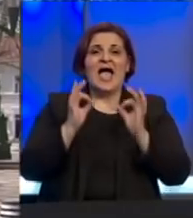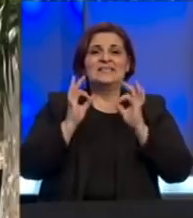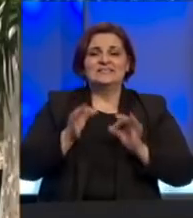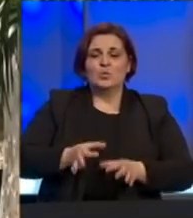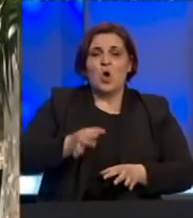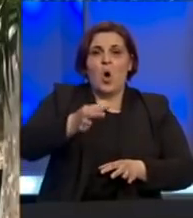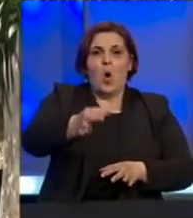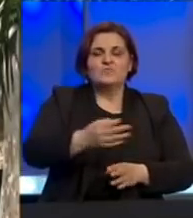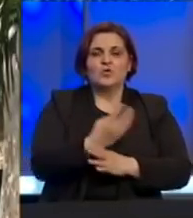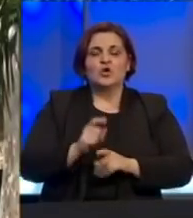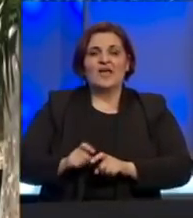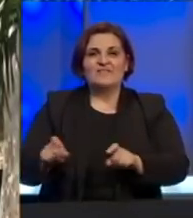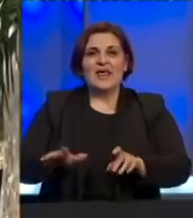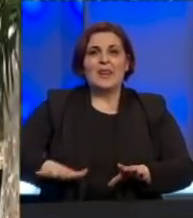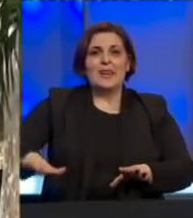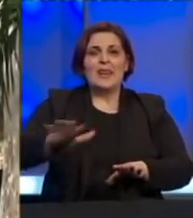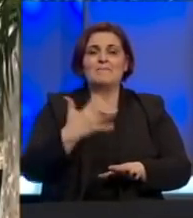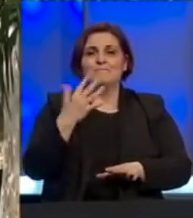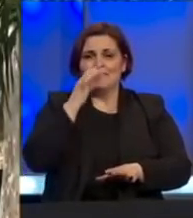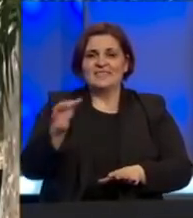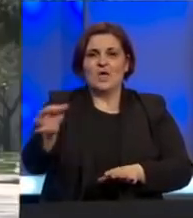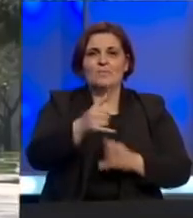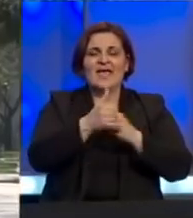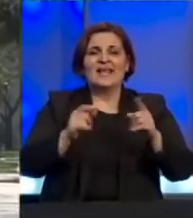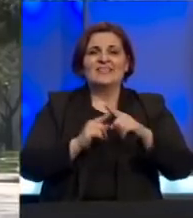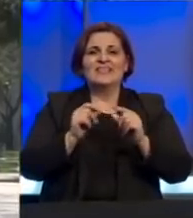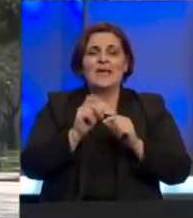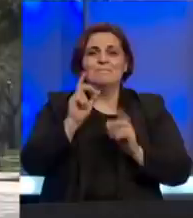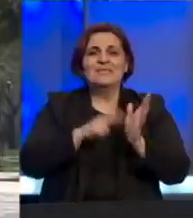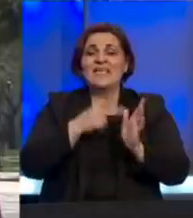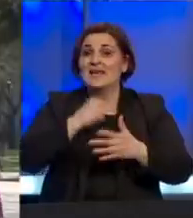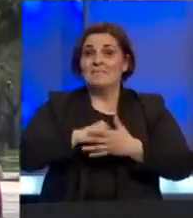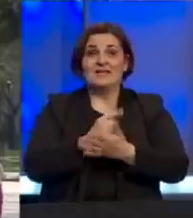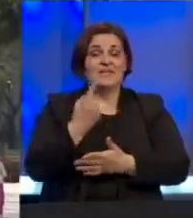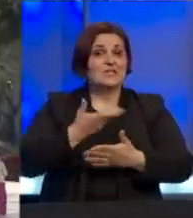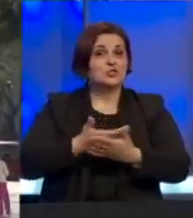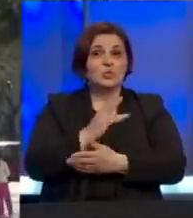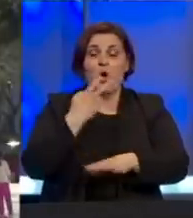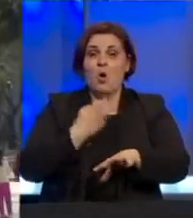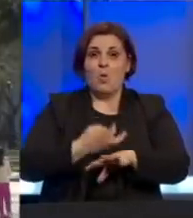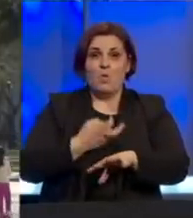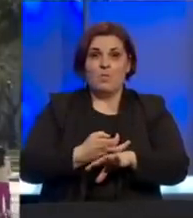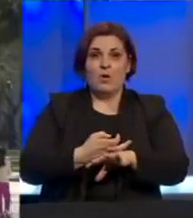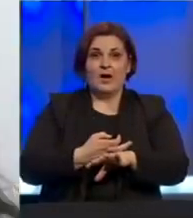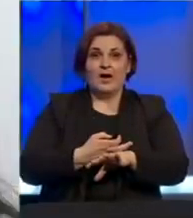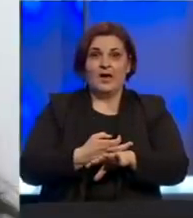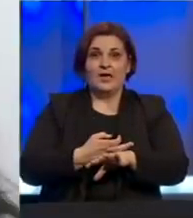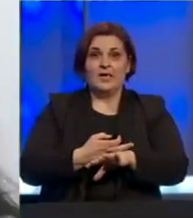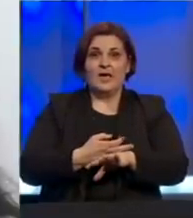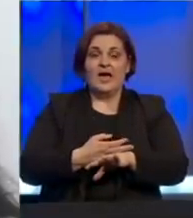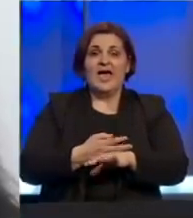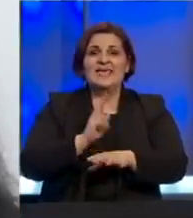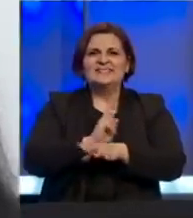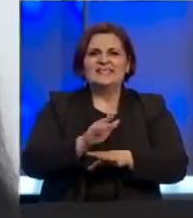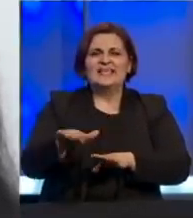ostrovo od koronavirusa. Na području pet opština i grada Trebenja nema ni jedan registrovani slučaj oboljelih. Nam iz nadzora izlaze